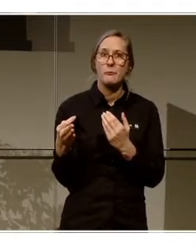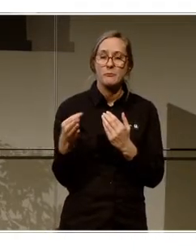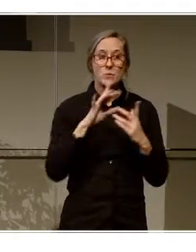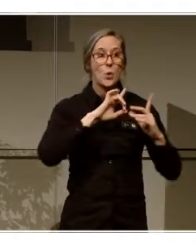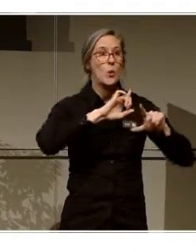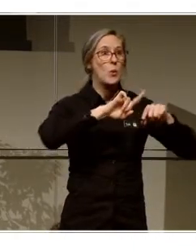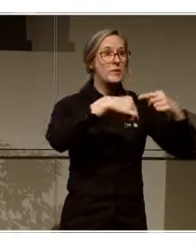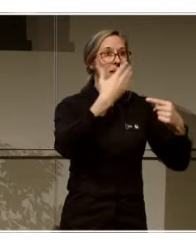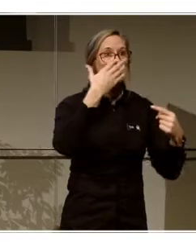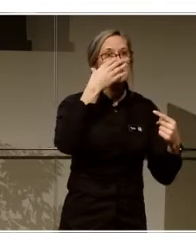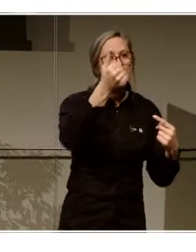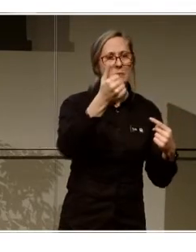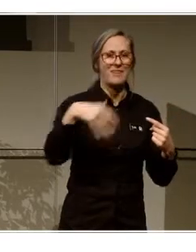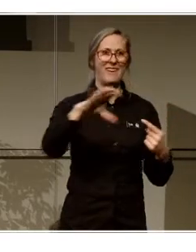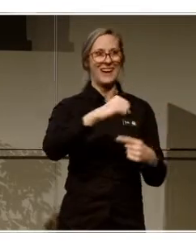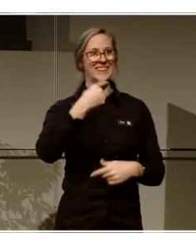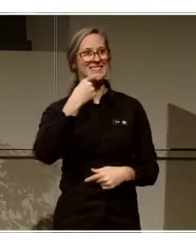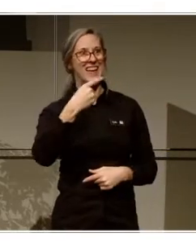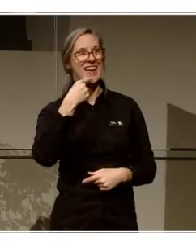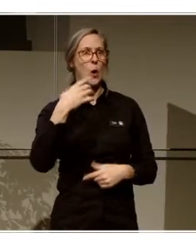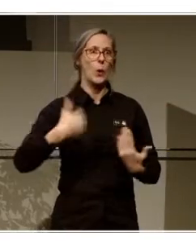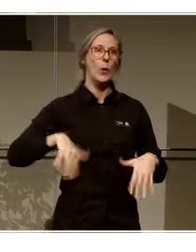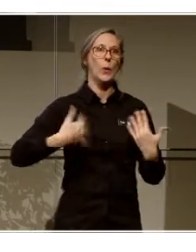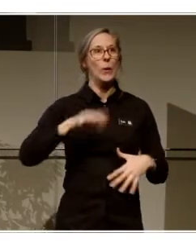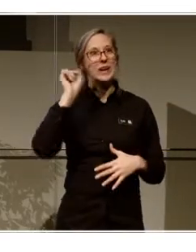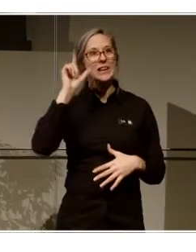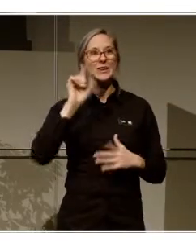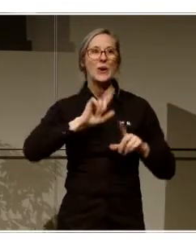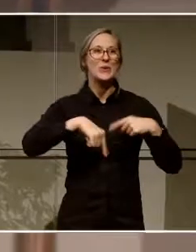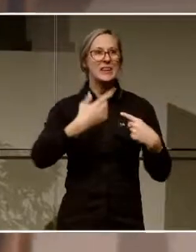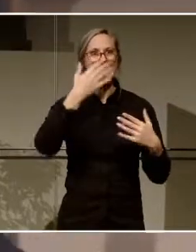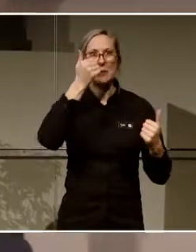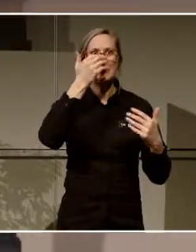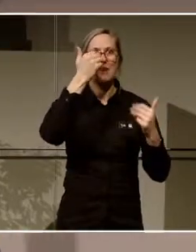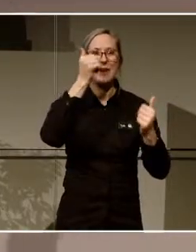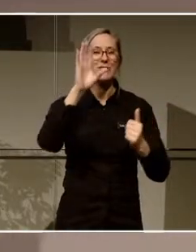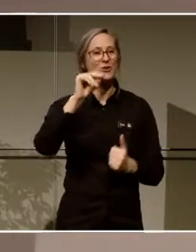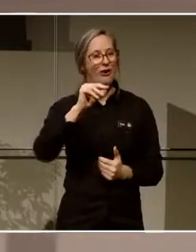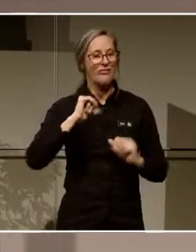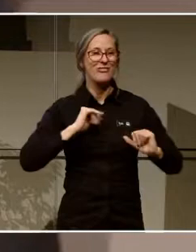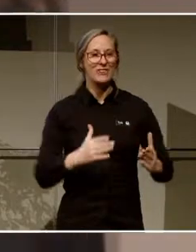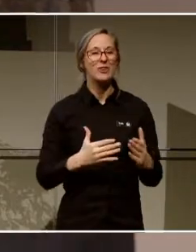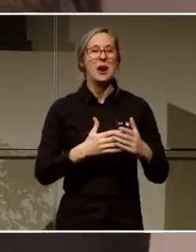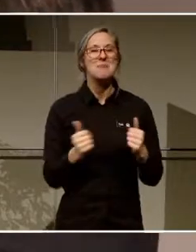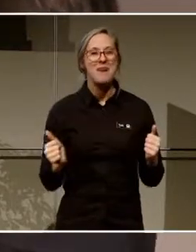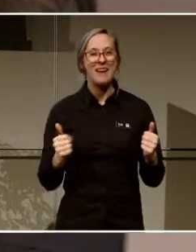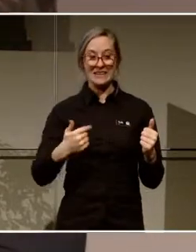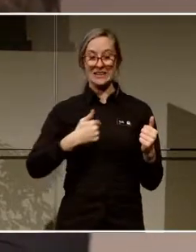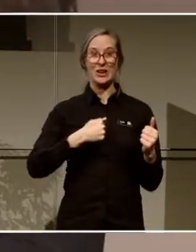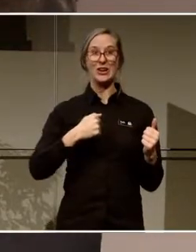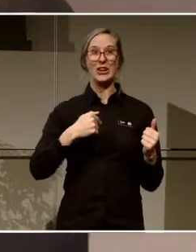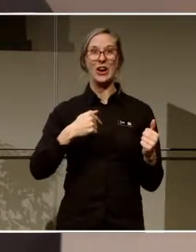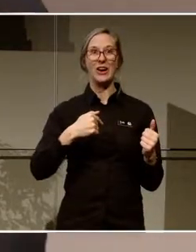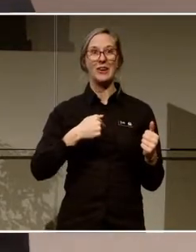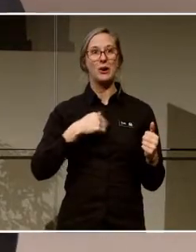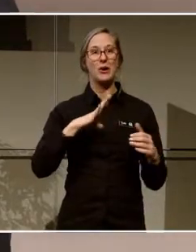Utvecklingen går fort. Det är en sån här sak som alla säger. Och den digitala utvecklingen går så fort det går så fort. Och det är klart det gör det. Men jag som har en viss